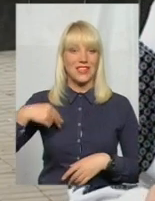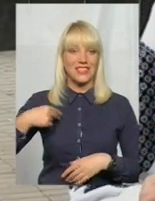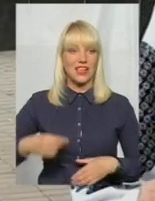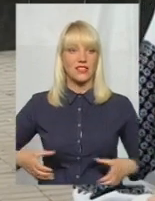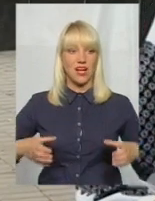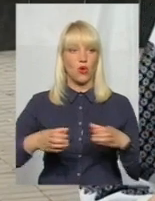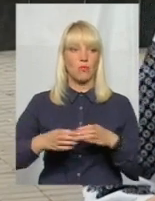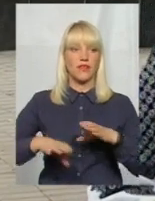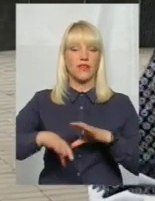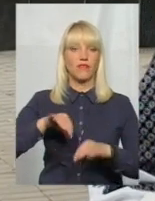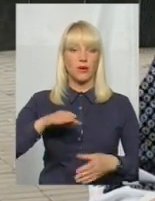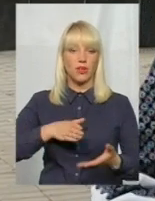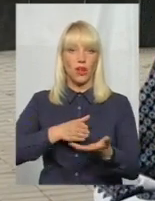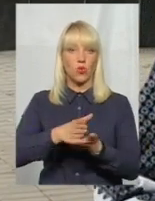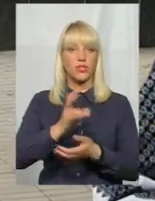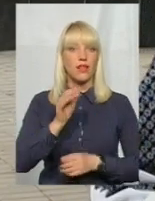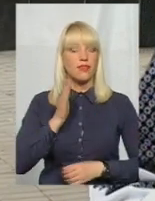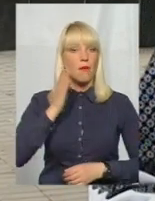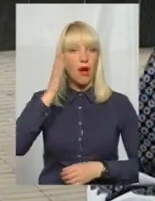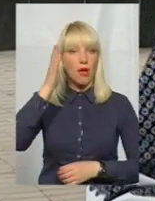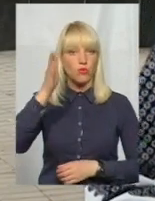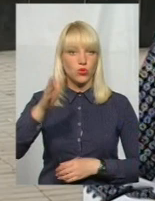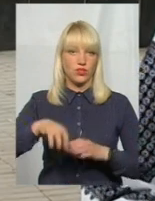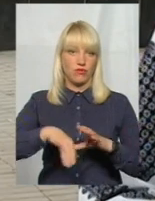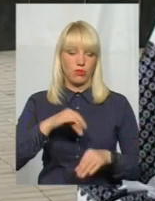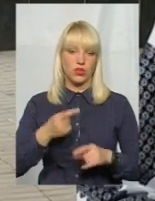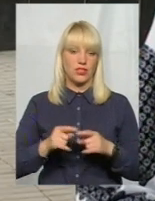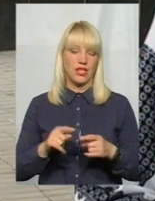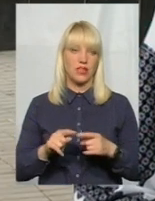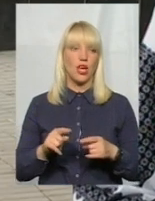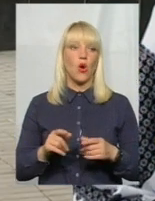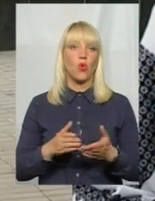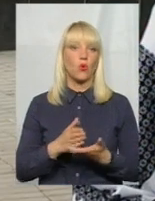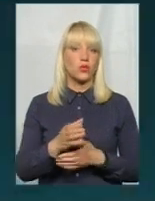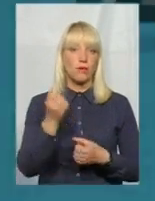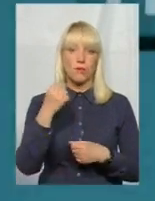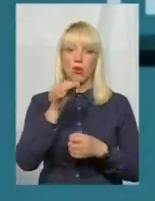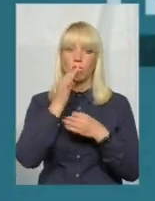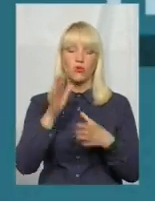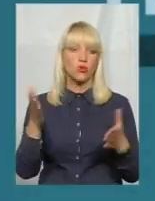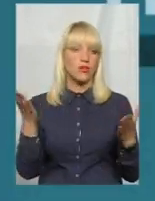вибрала курс на майбутні вибори. Цей курс – перемога будь-якою ціною.